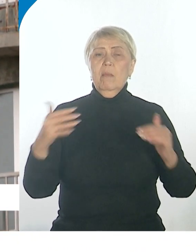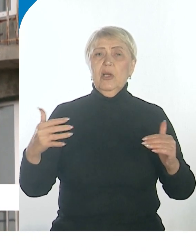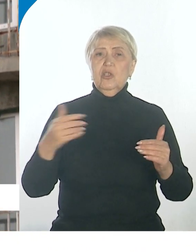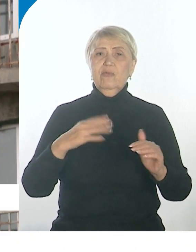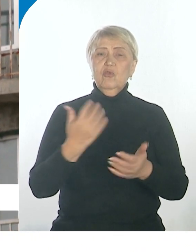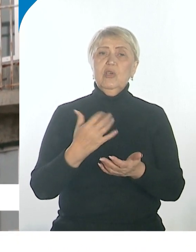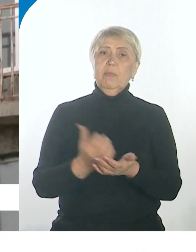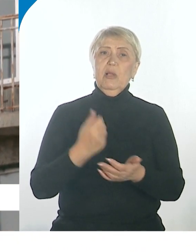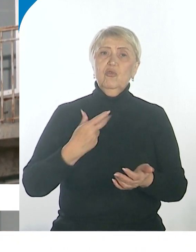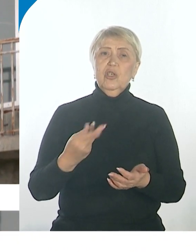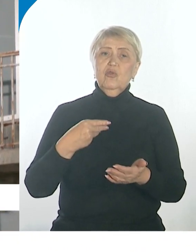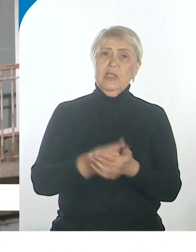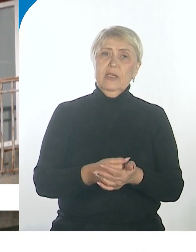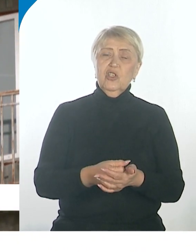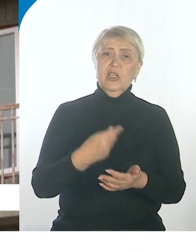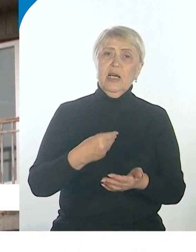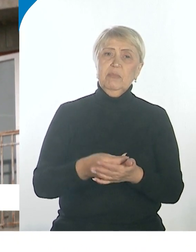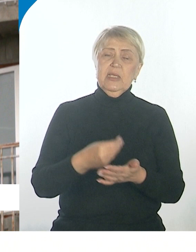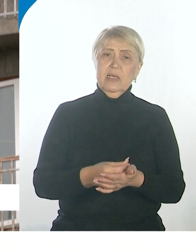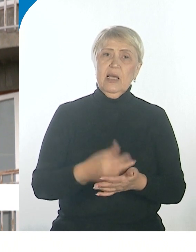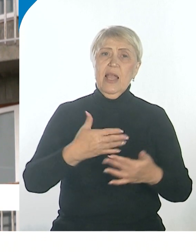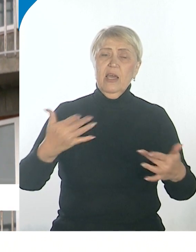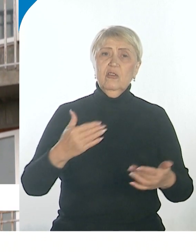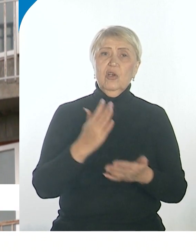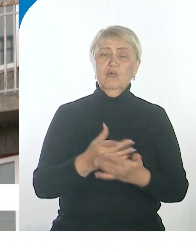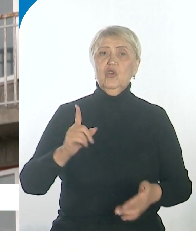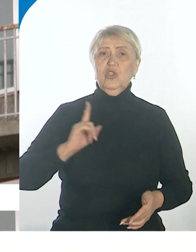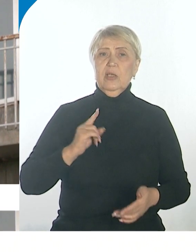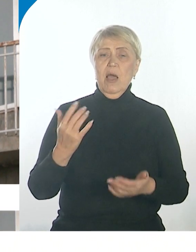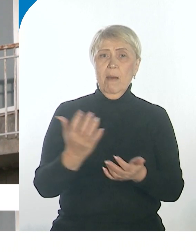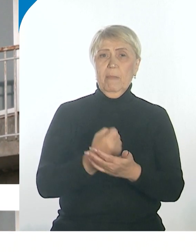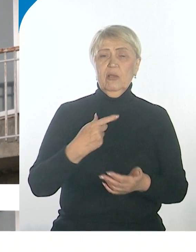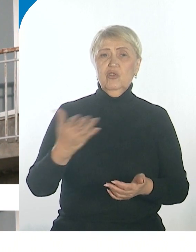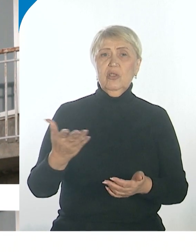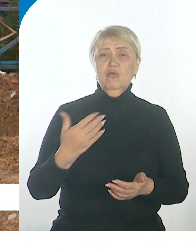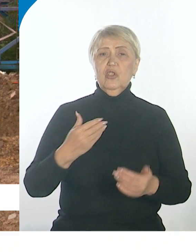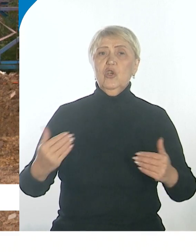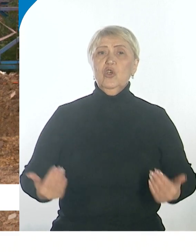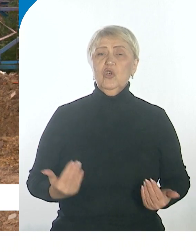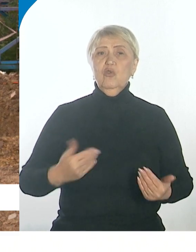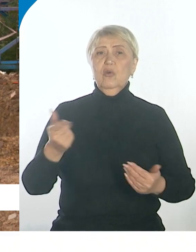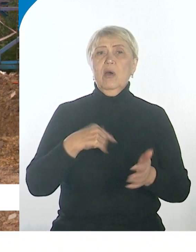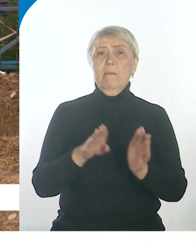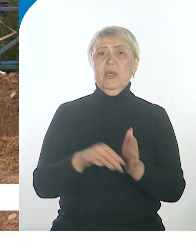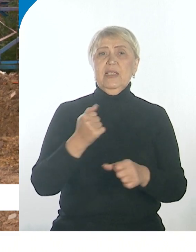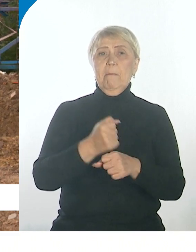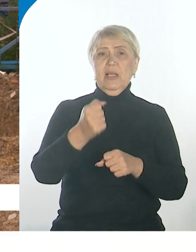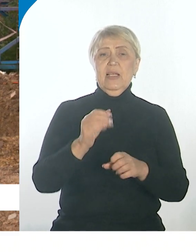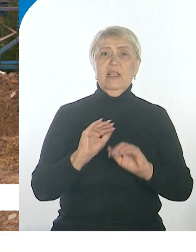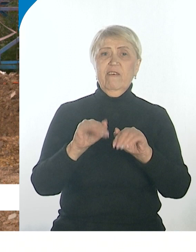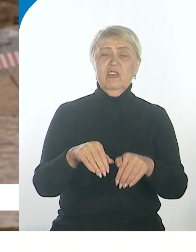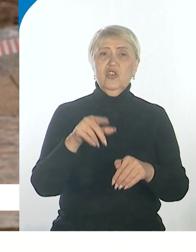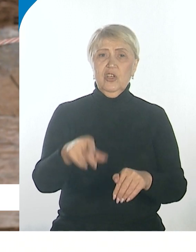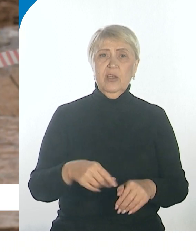компенсации. Некоторые решили дождаться сдачи объектов. Они получат жилье без дополнительных вложений. А благодаря изменениям в проекте в